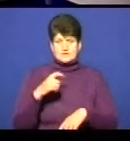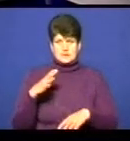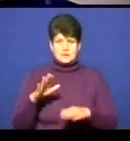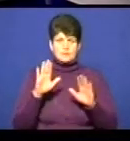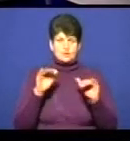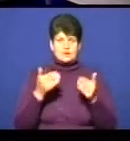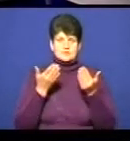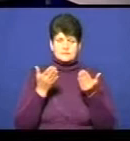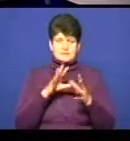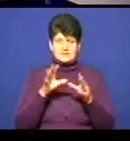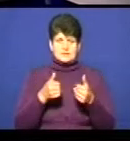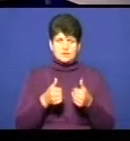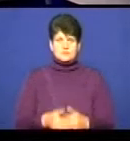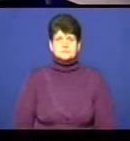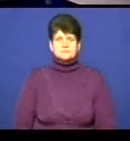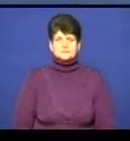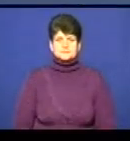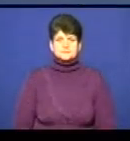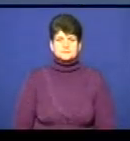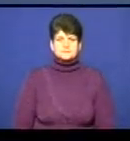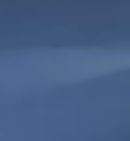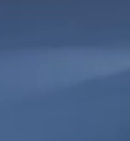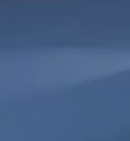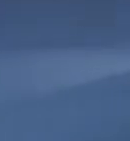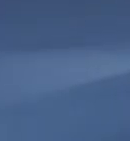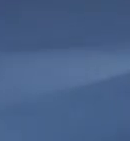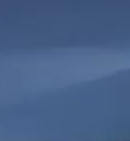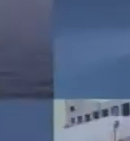я прощаюся з вами на все добре. Дякую.